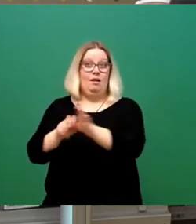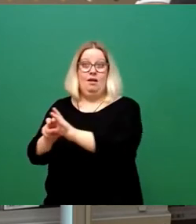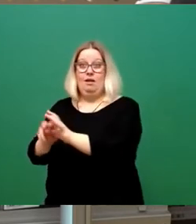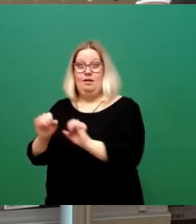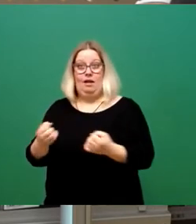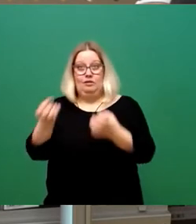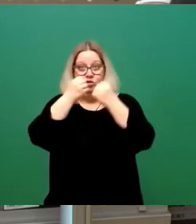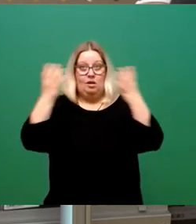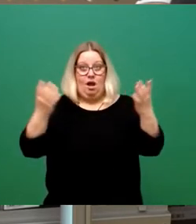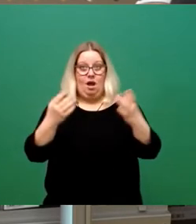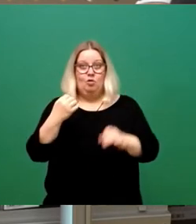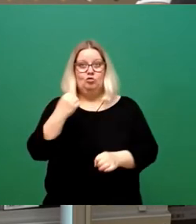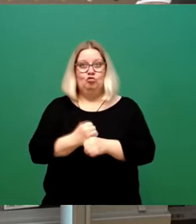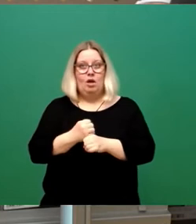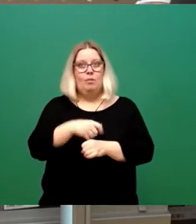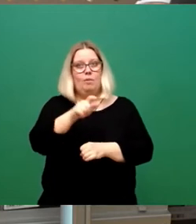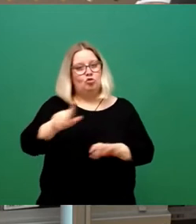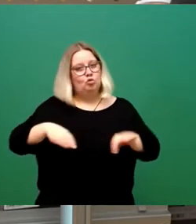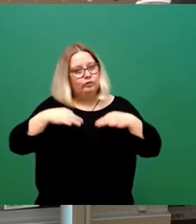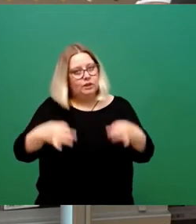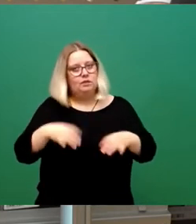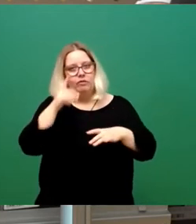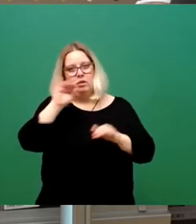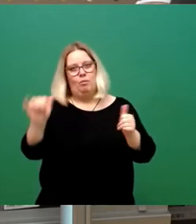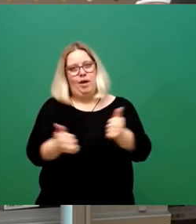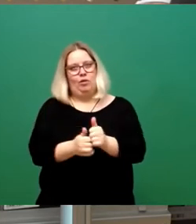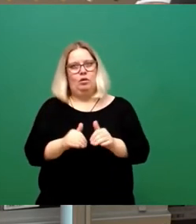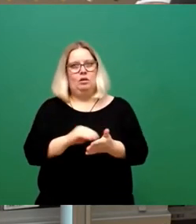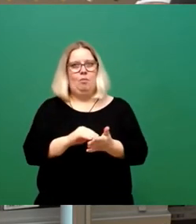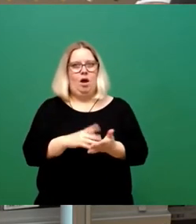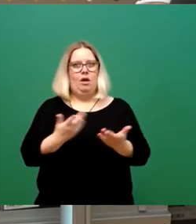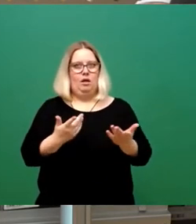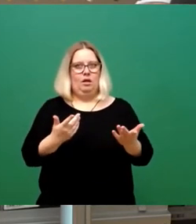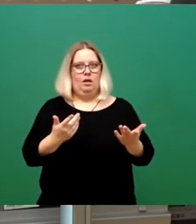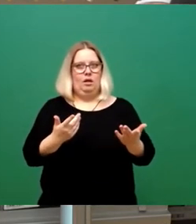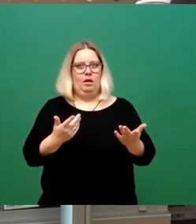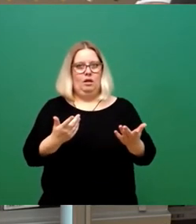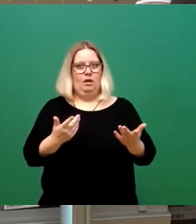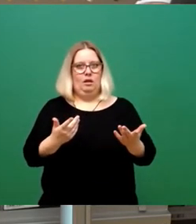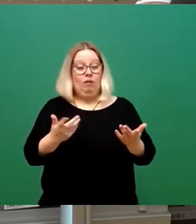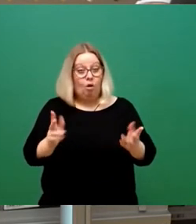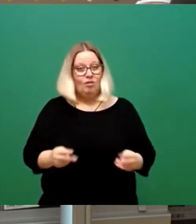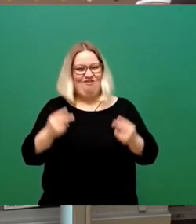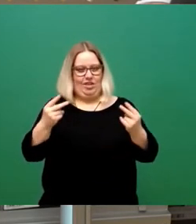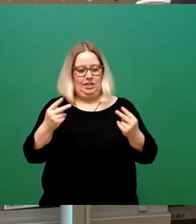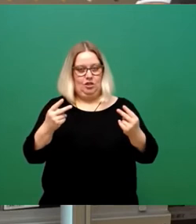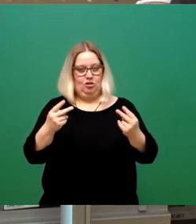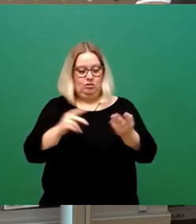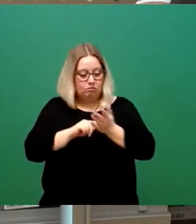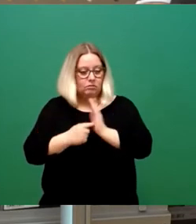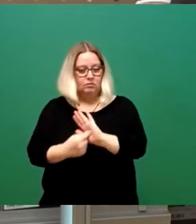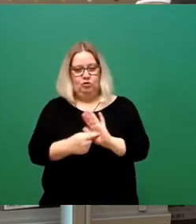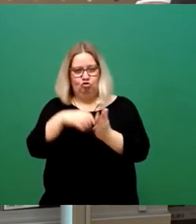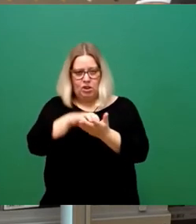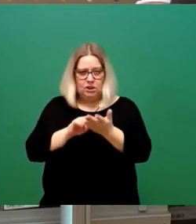der Regel geben sich die Menschen auch zufrieden damit, wenn dann Beigeordnete da sind. Auch das ist wichtig, Repräsentanz in die Stadt hinein, das